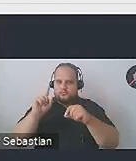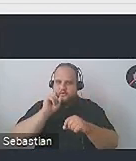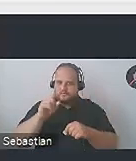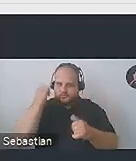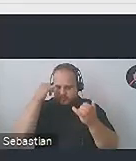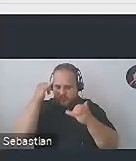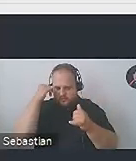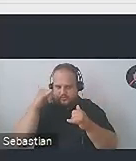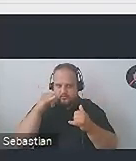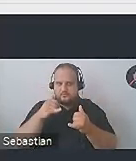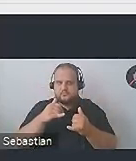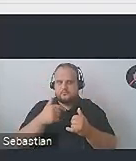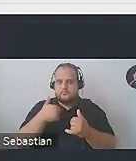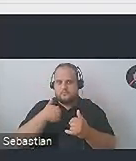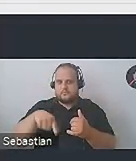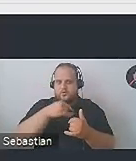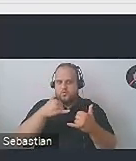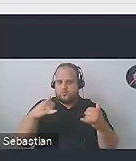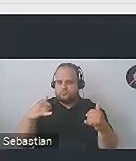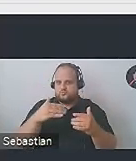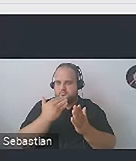które mnie wyskoczyły z różnych programów.